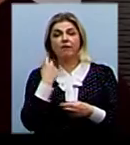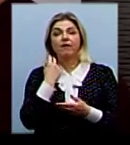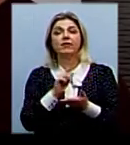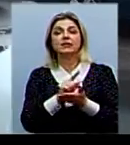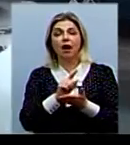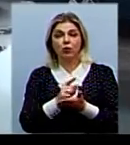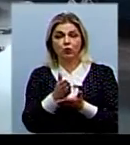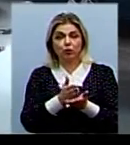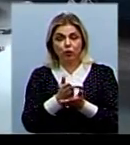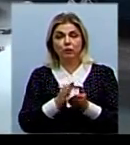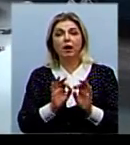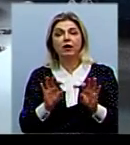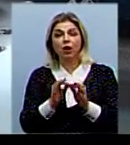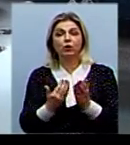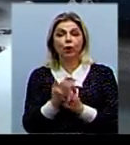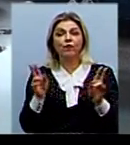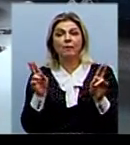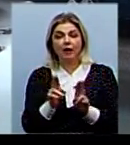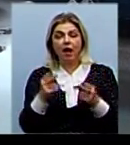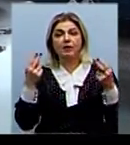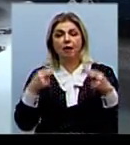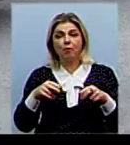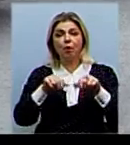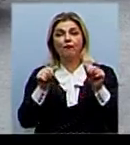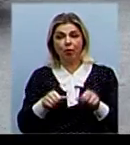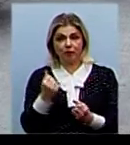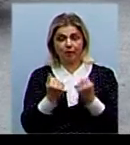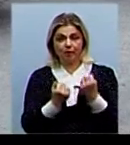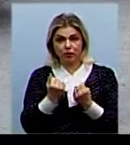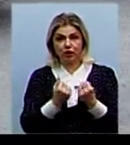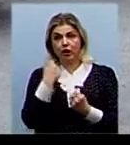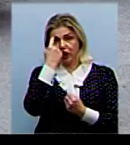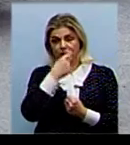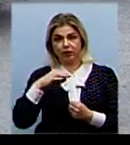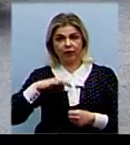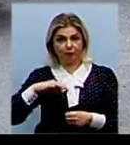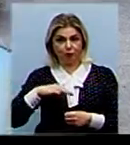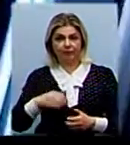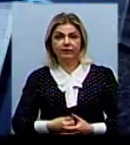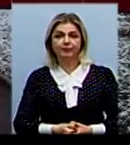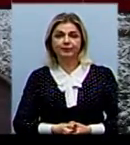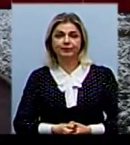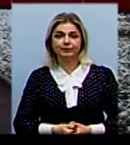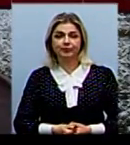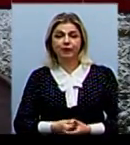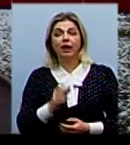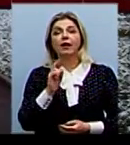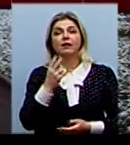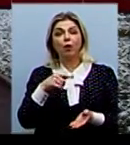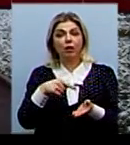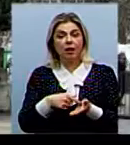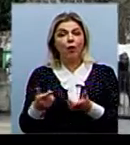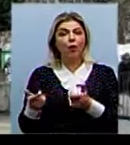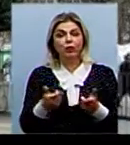служби прокоментували нові правила митного оформлення транспортних засобів особистого користування. У Миколаїві